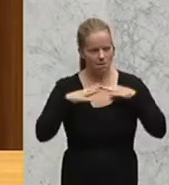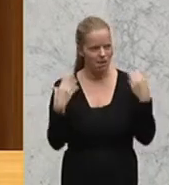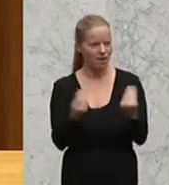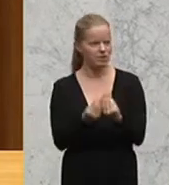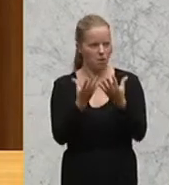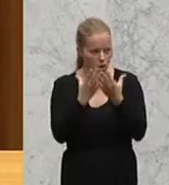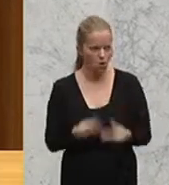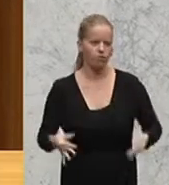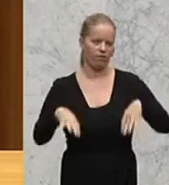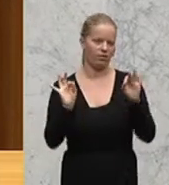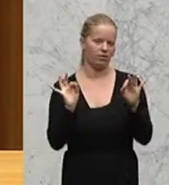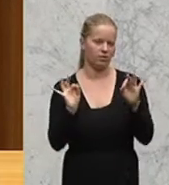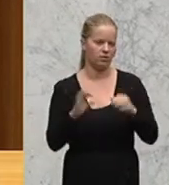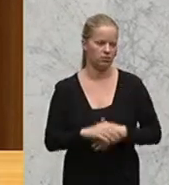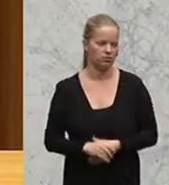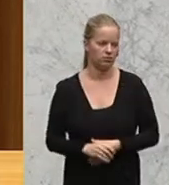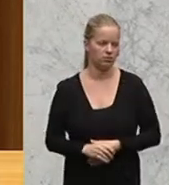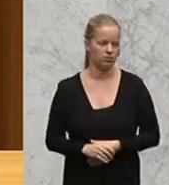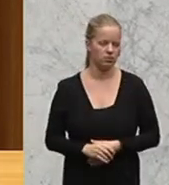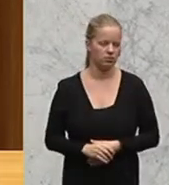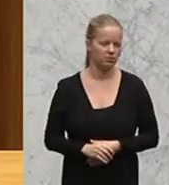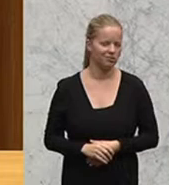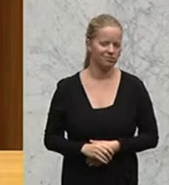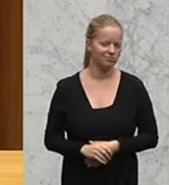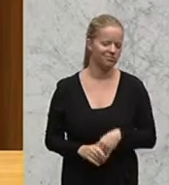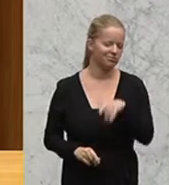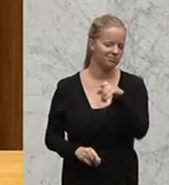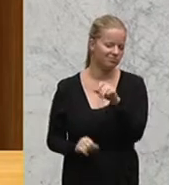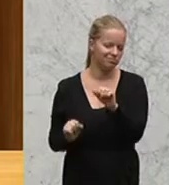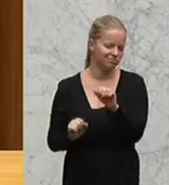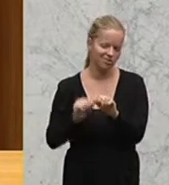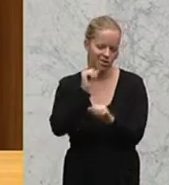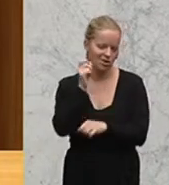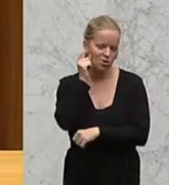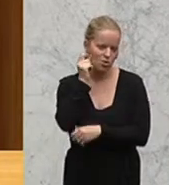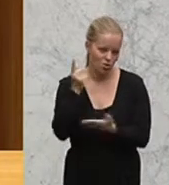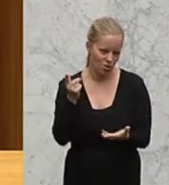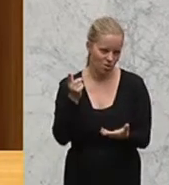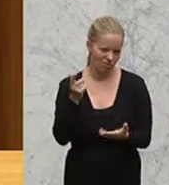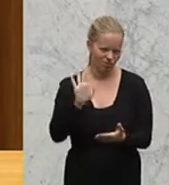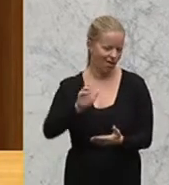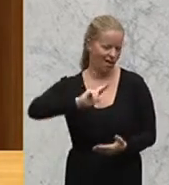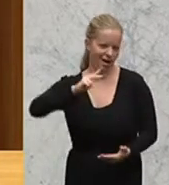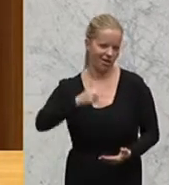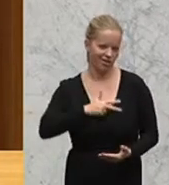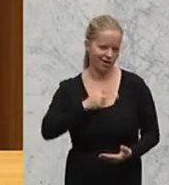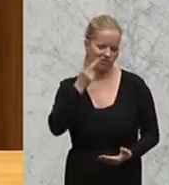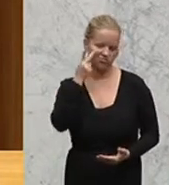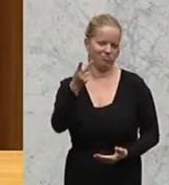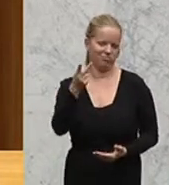Lösungen zu ermitteln. Und es ist nicht nur unklug, sondern zeigt von einem kompletten Verlust des Realitätssins